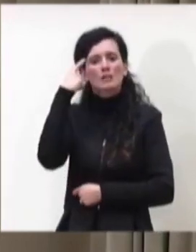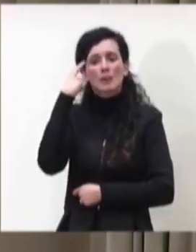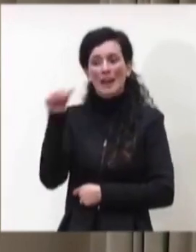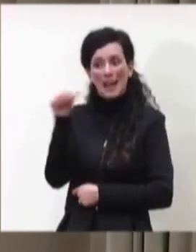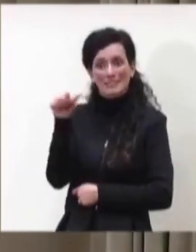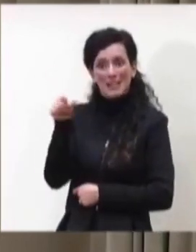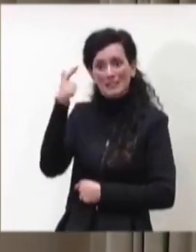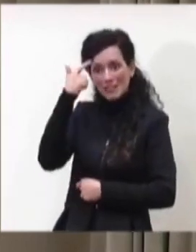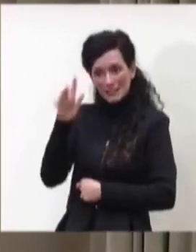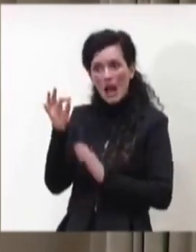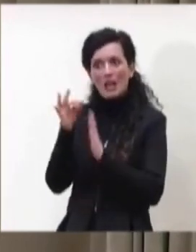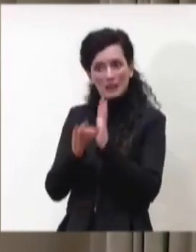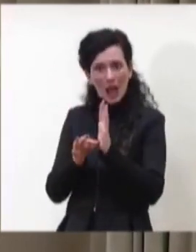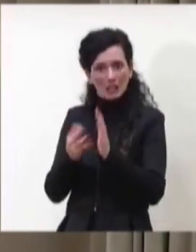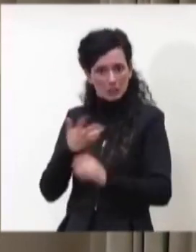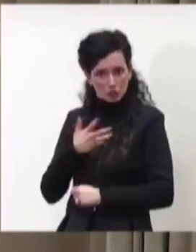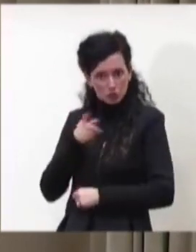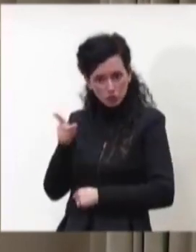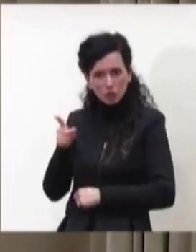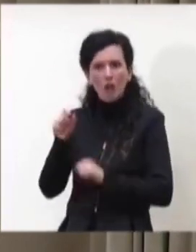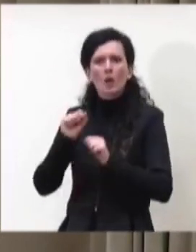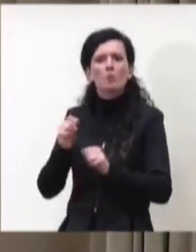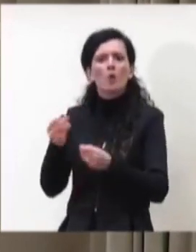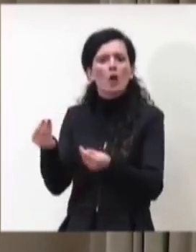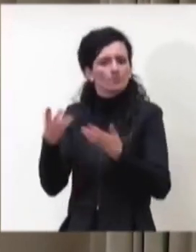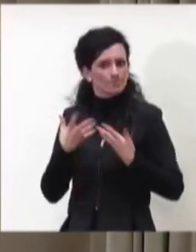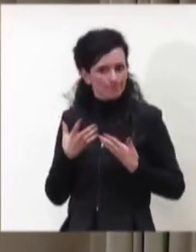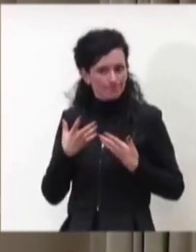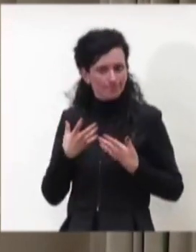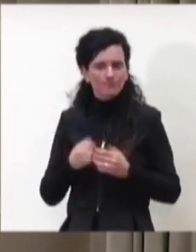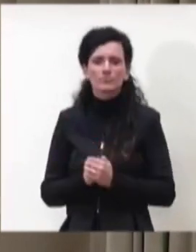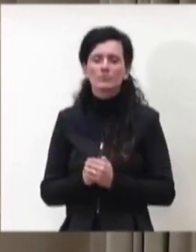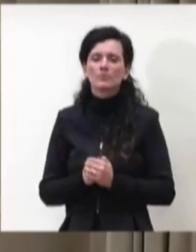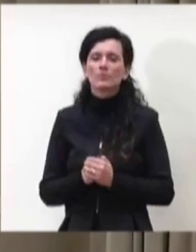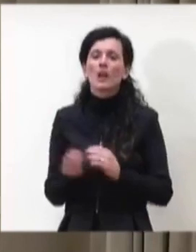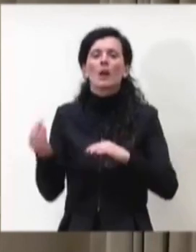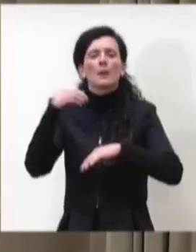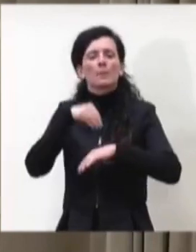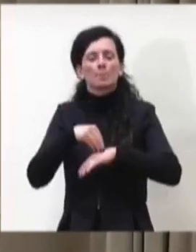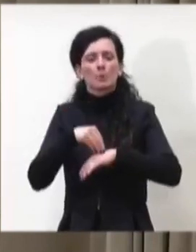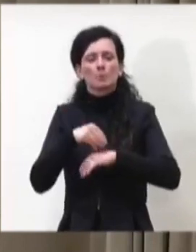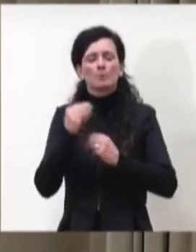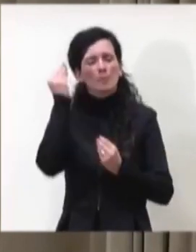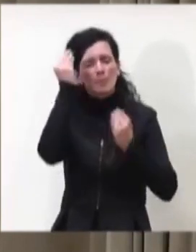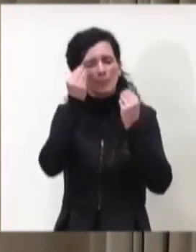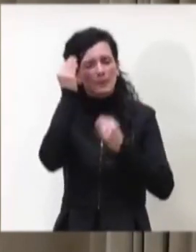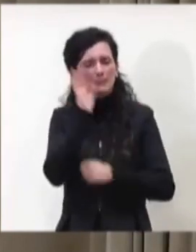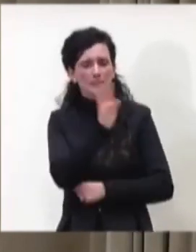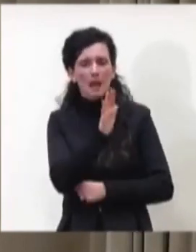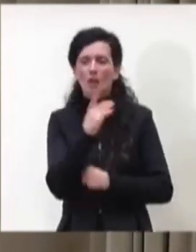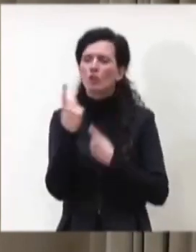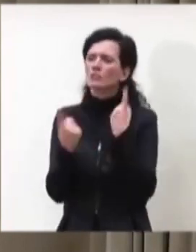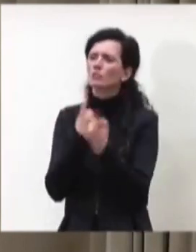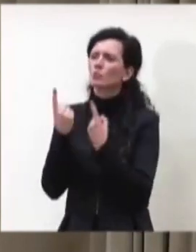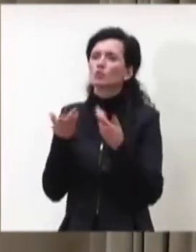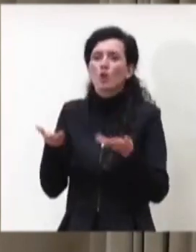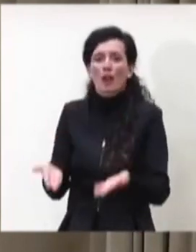dati se ce li può comunicare e poi un suo parere se con le condizioni attuali